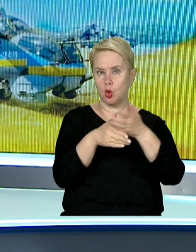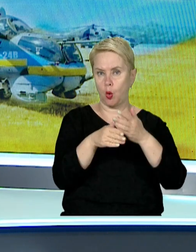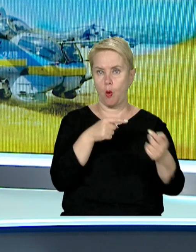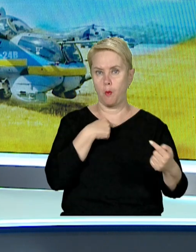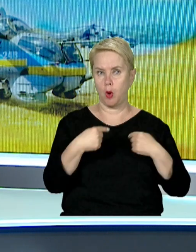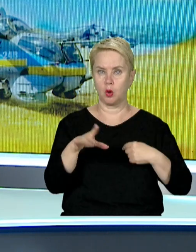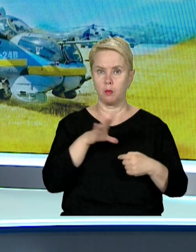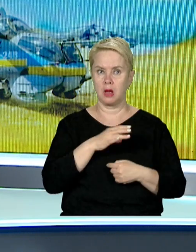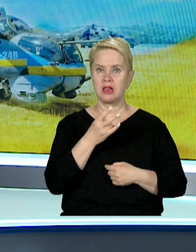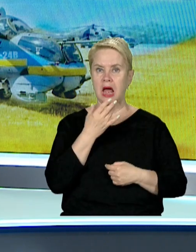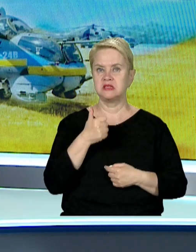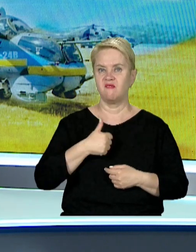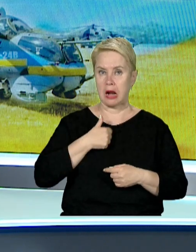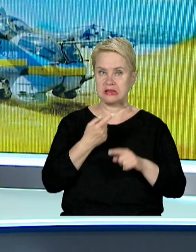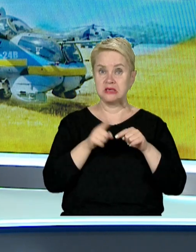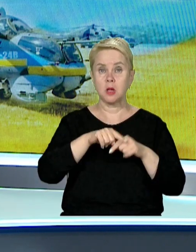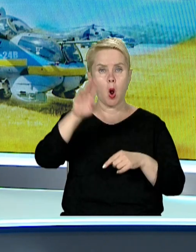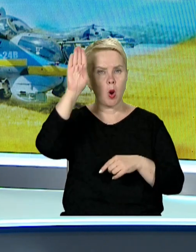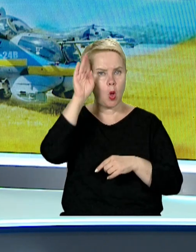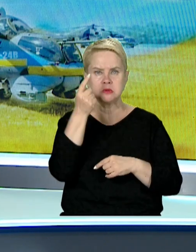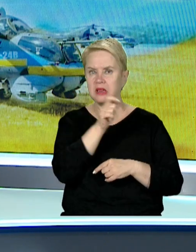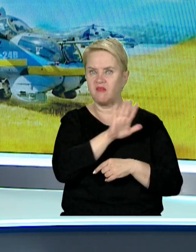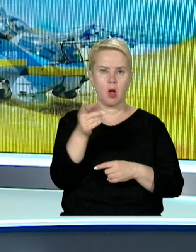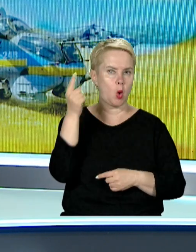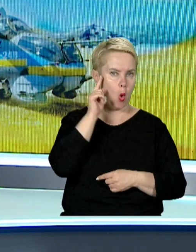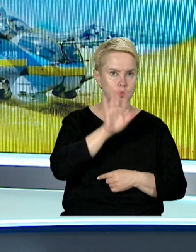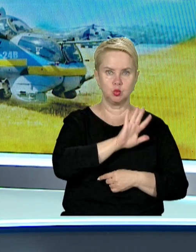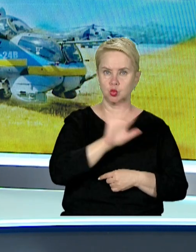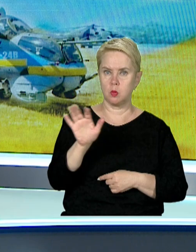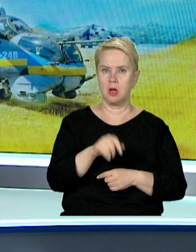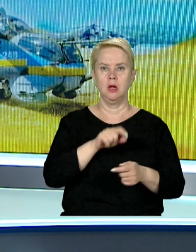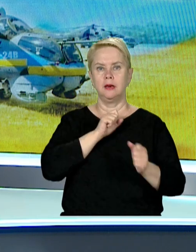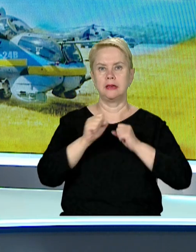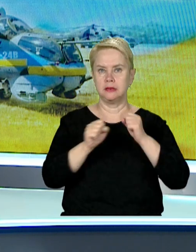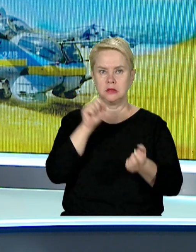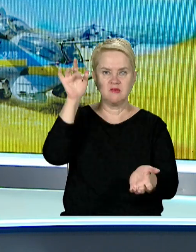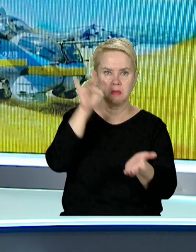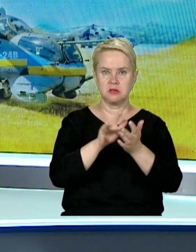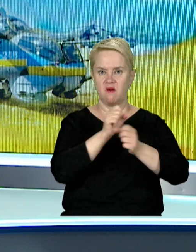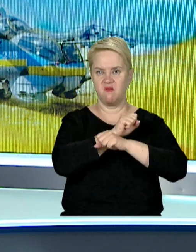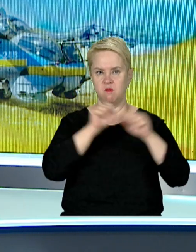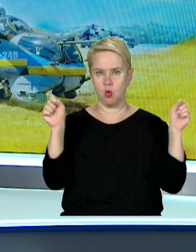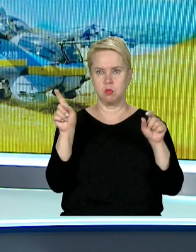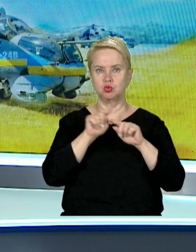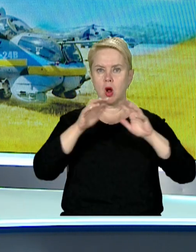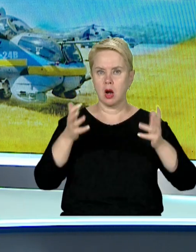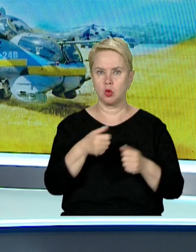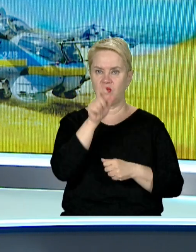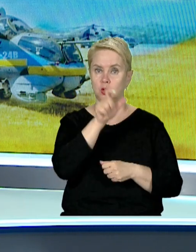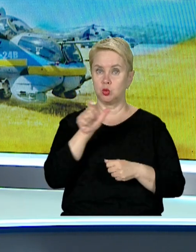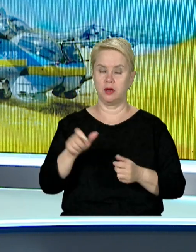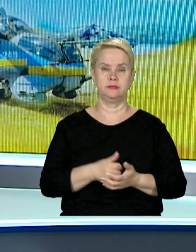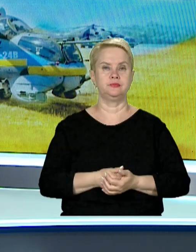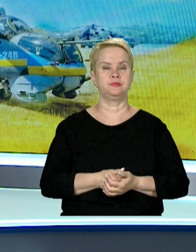пораненим, були і нацгвардійцям. Хлопці ані хвилини не роздумували та кинулись в офіцентр вибуху, аби рятувати людей.